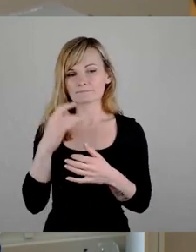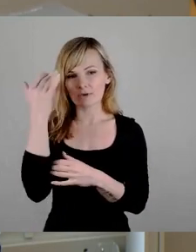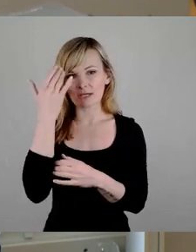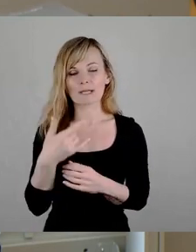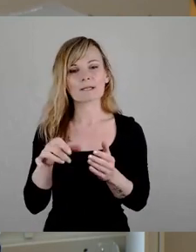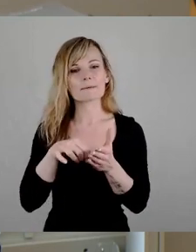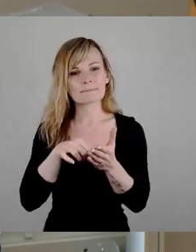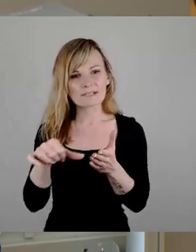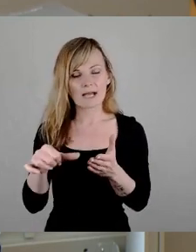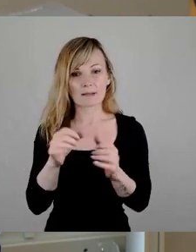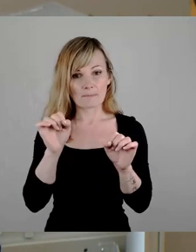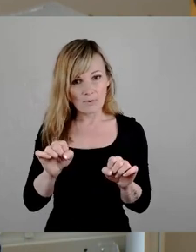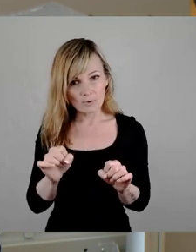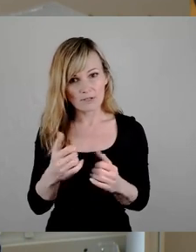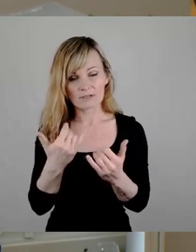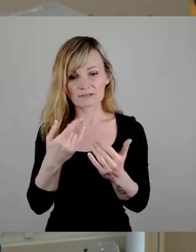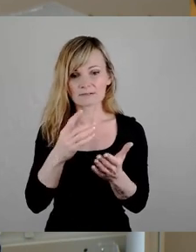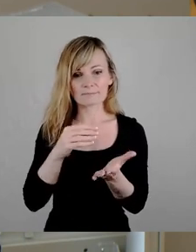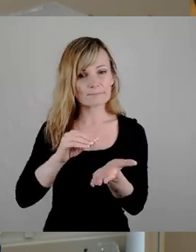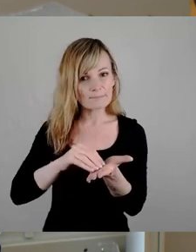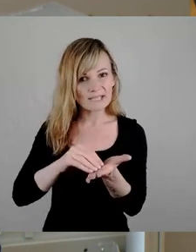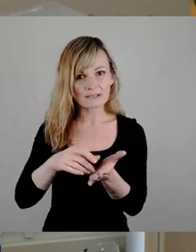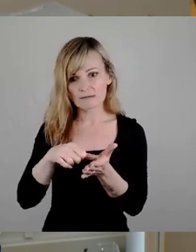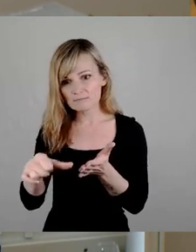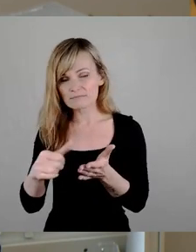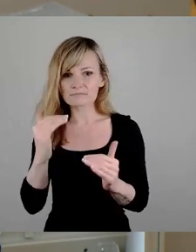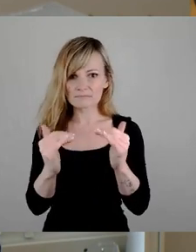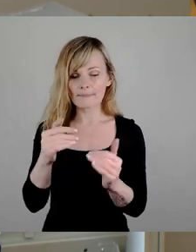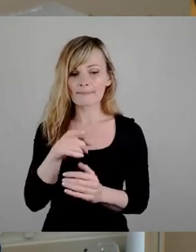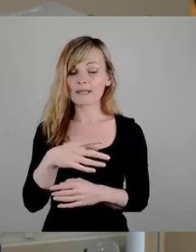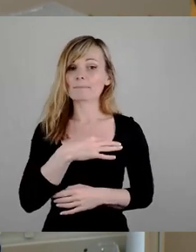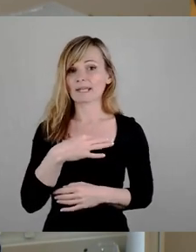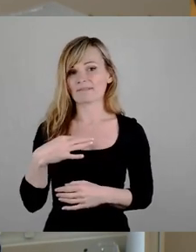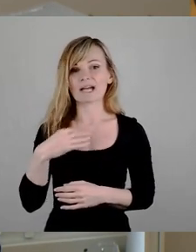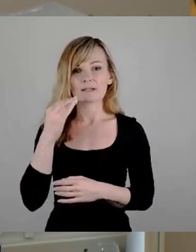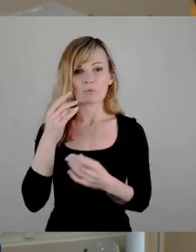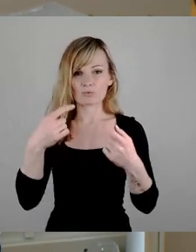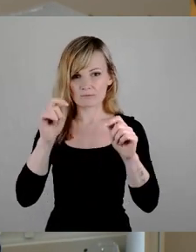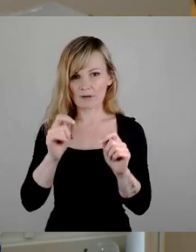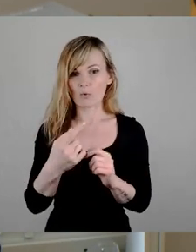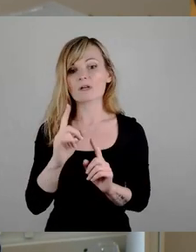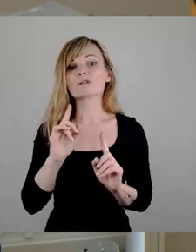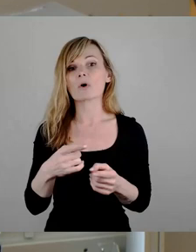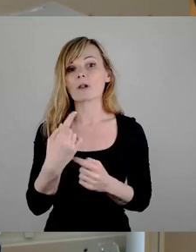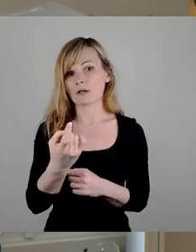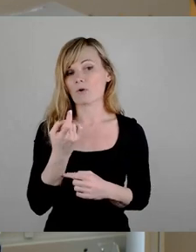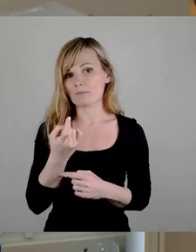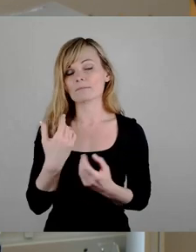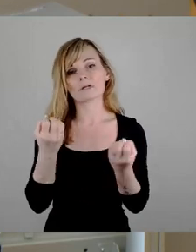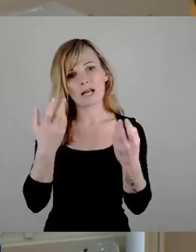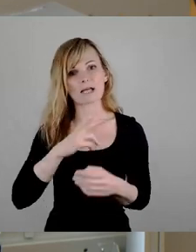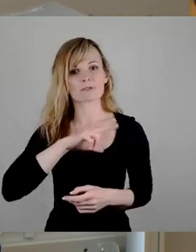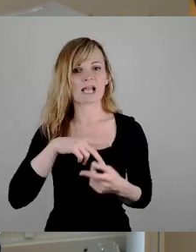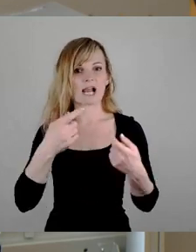diesem Areal auch zu etablieren. Es wird dort sehr viel privaten Wohnungsbau auch geben. Der wird selbstverständlich auch mit der Sozialbauquote belegt werden. Aber